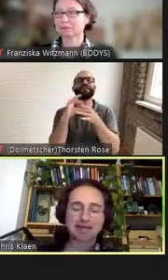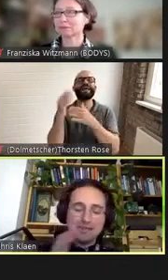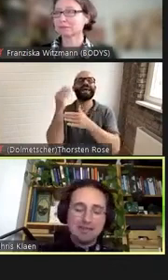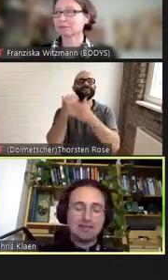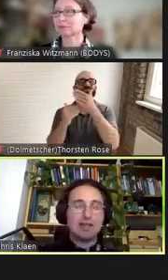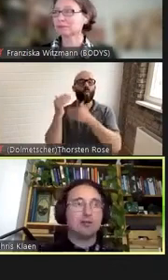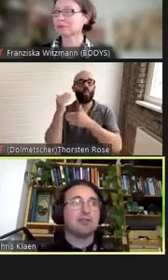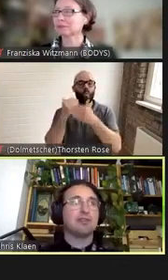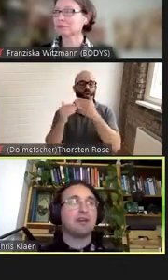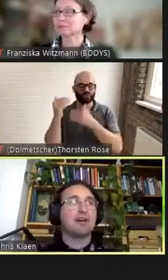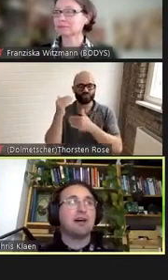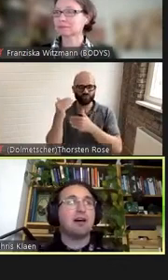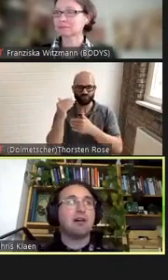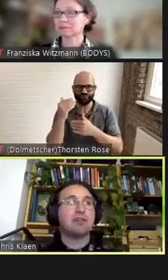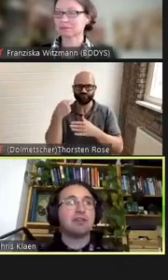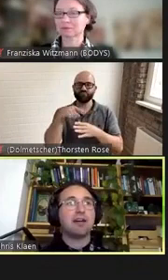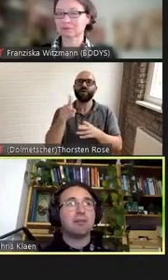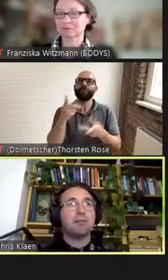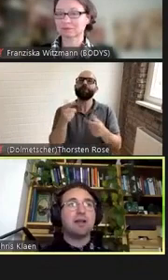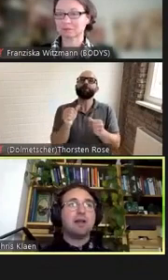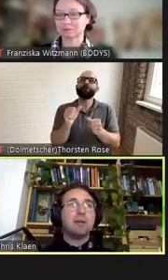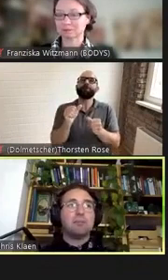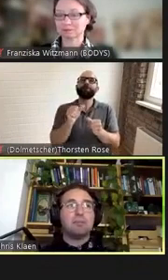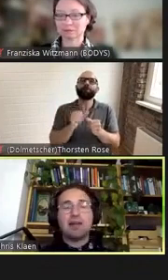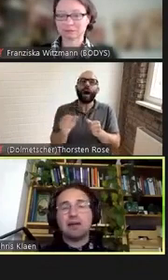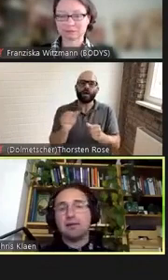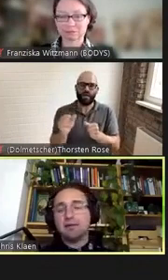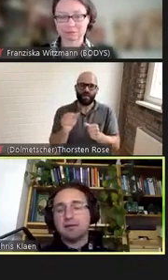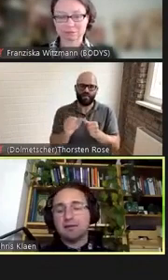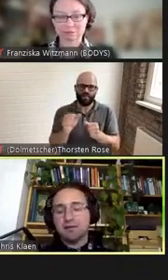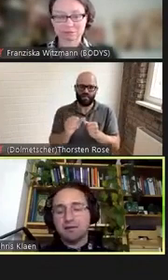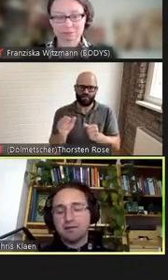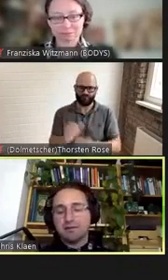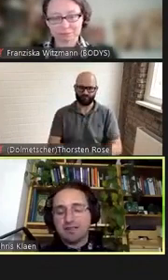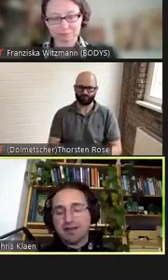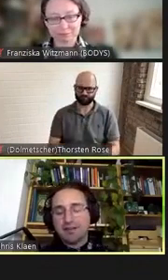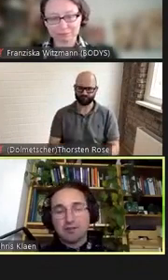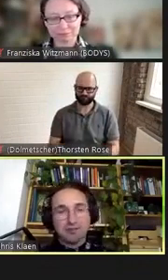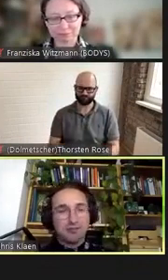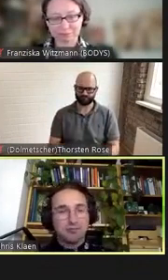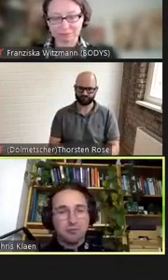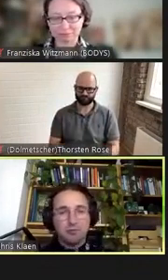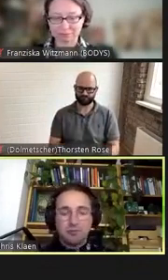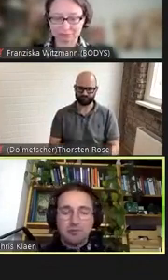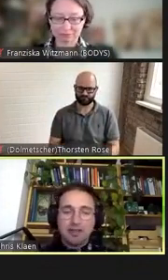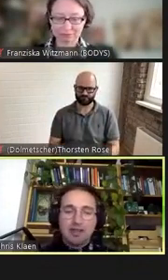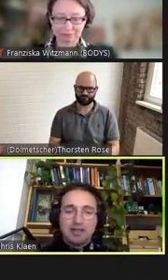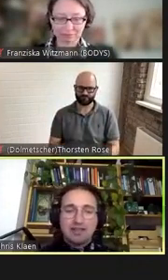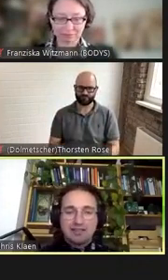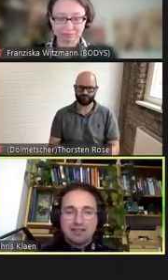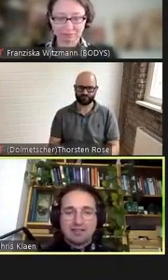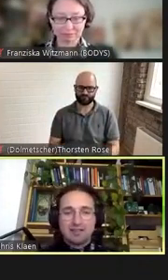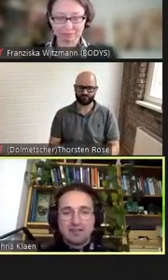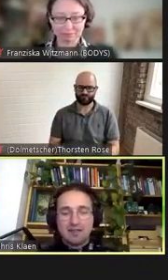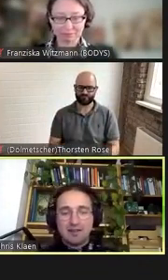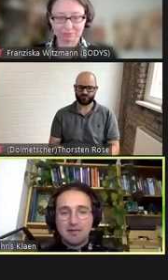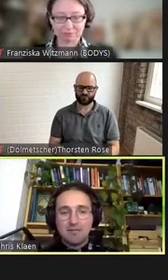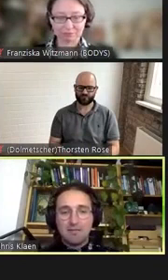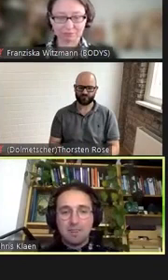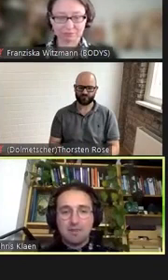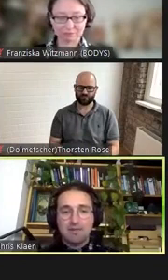Mangel hinaus aus einem ja das paradoxen Gefühl dass